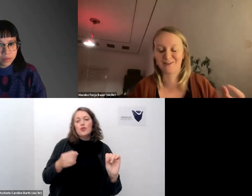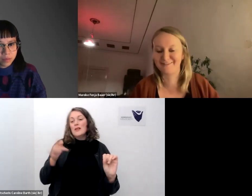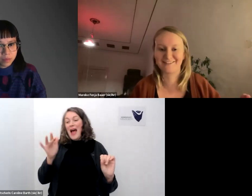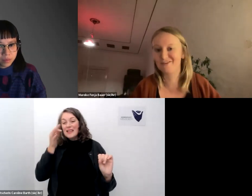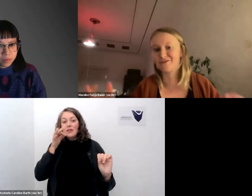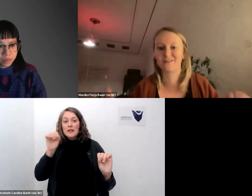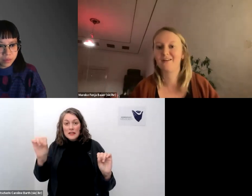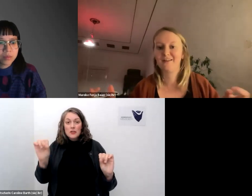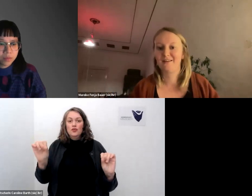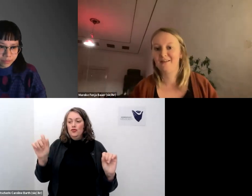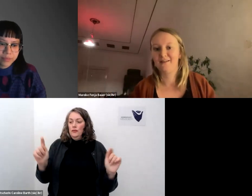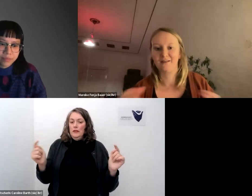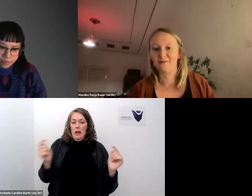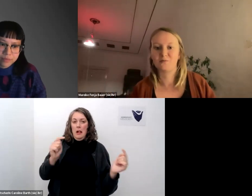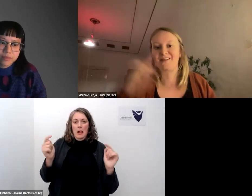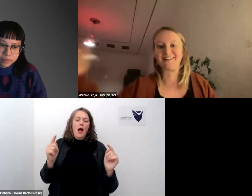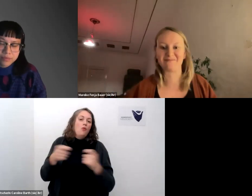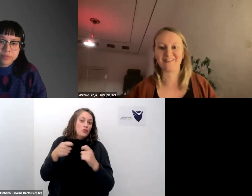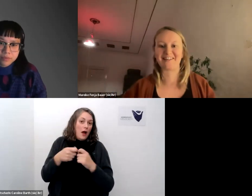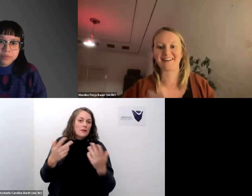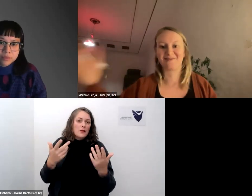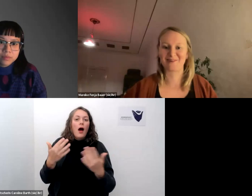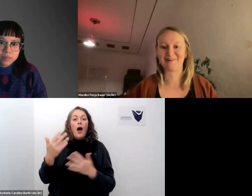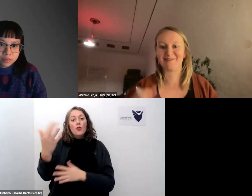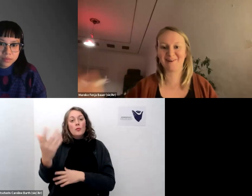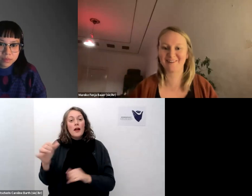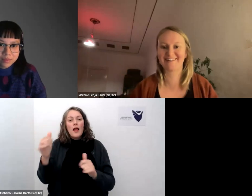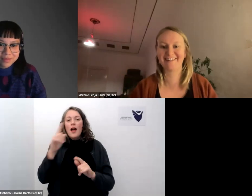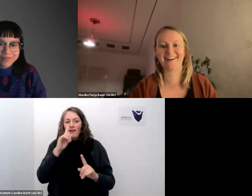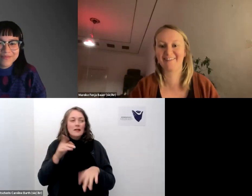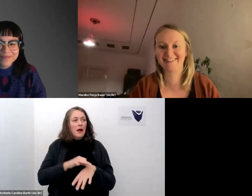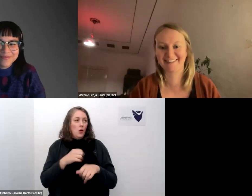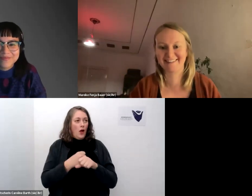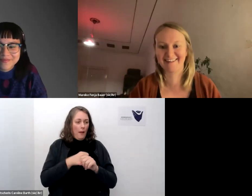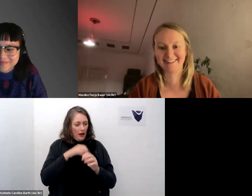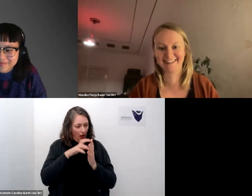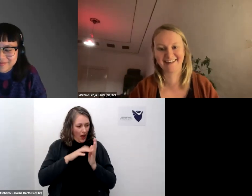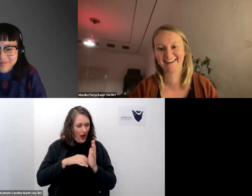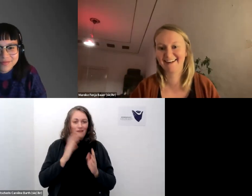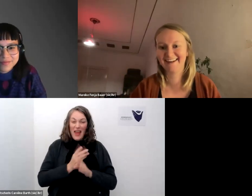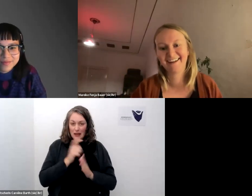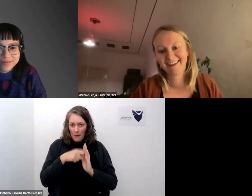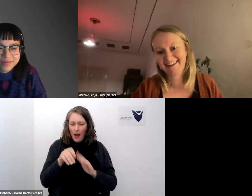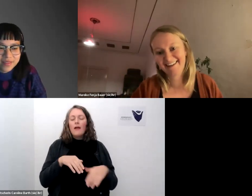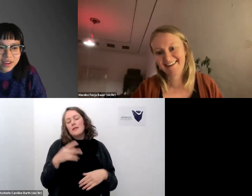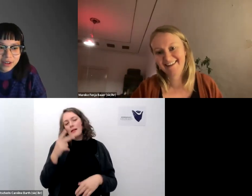und finde ich total wichtig und im späteren leben wenn ich keine doppelarbeit auf dem tisch liegen habe steht das vielleicht an